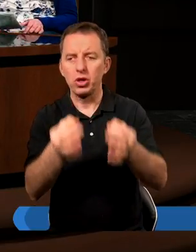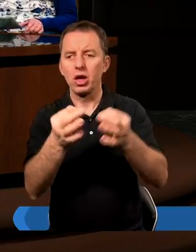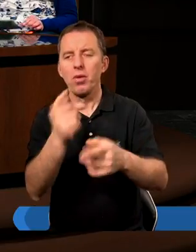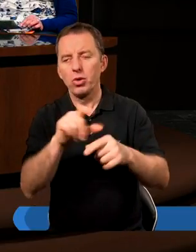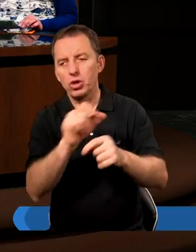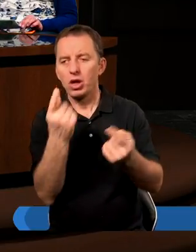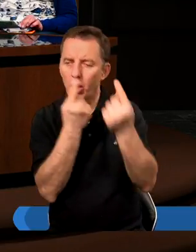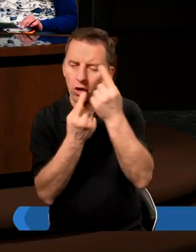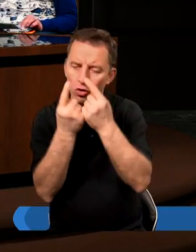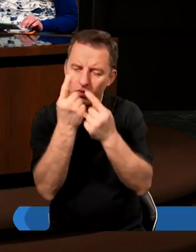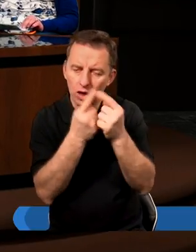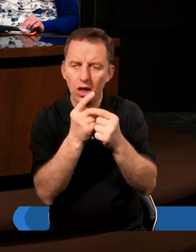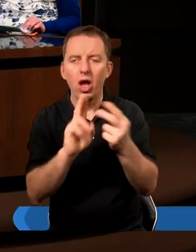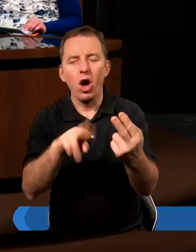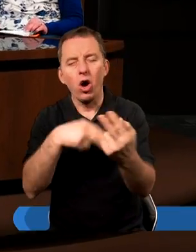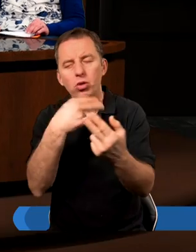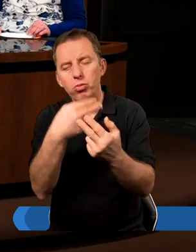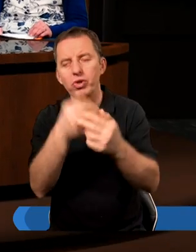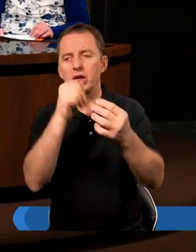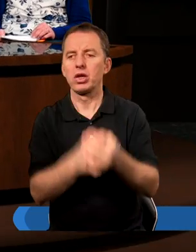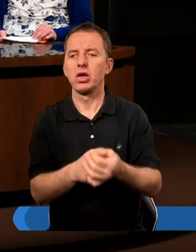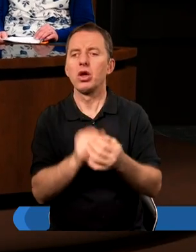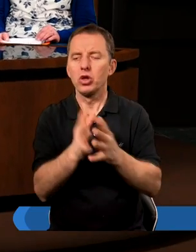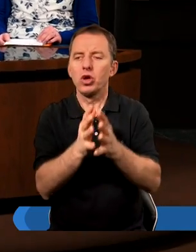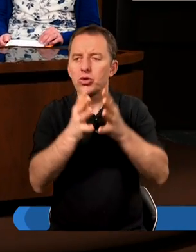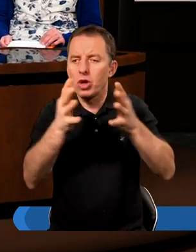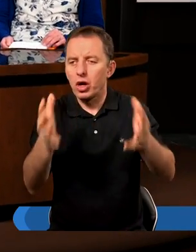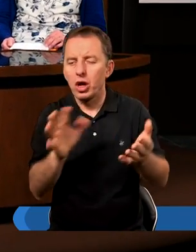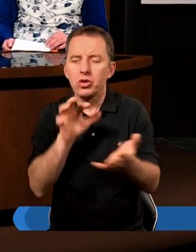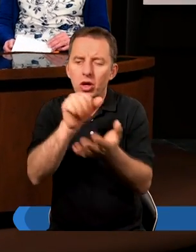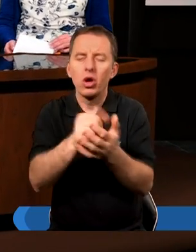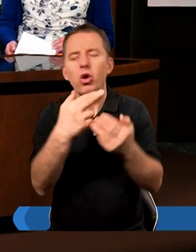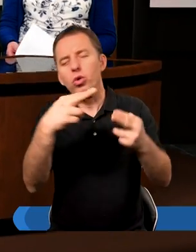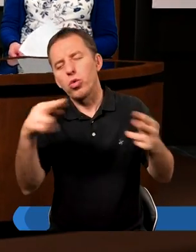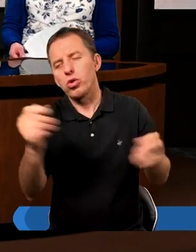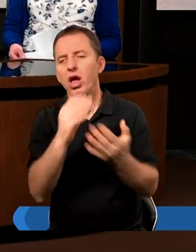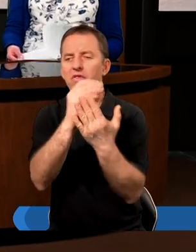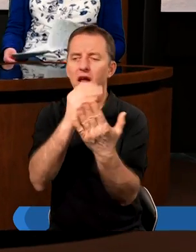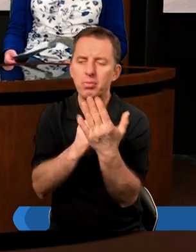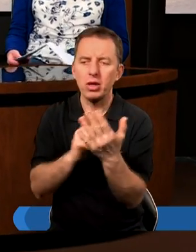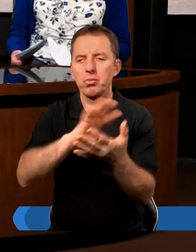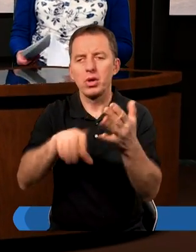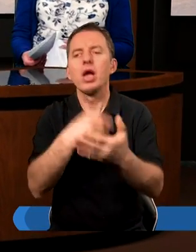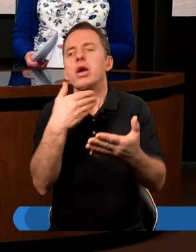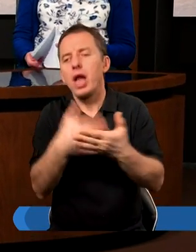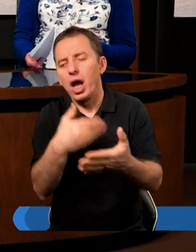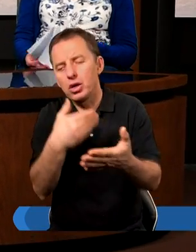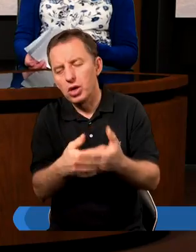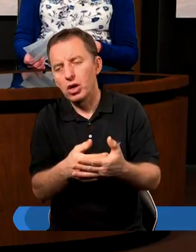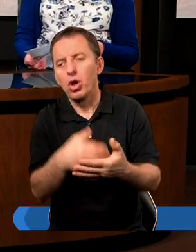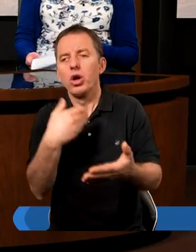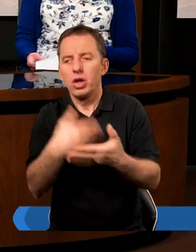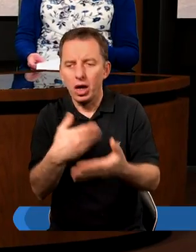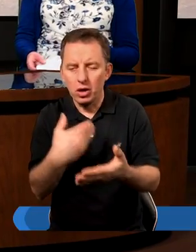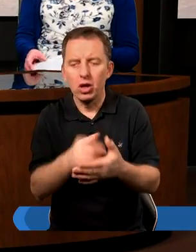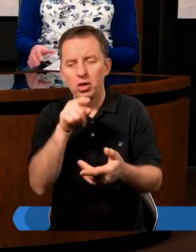podczas tego rozważania odpowiedzieli tak dosyć szeroko, sięgając do różnych fragmentów Biblii. Dlaczego? Dlaczego